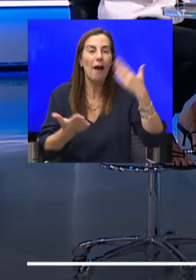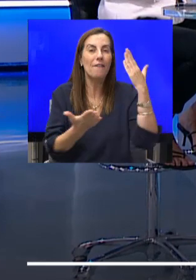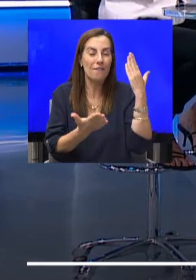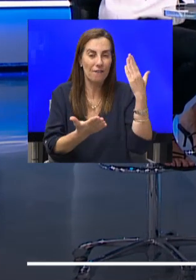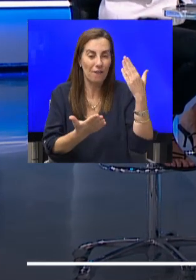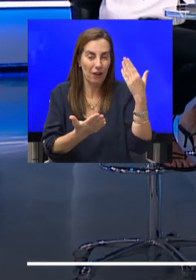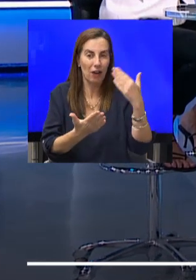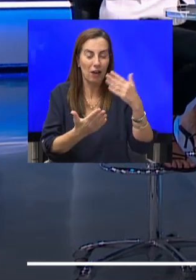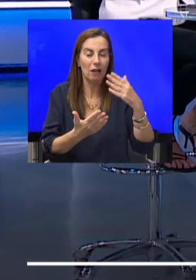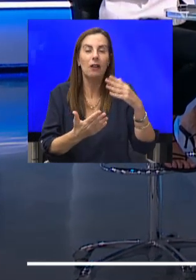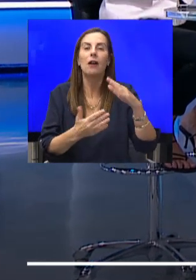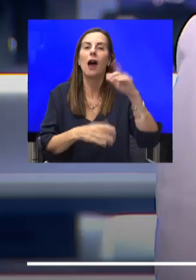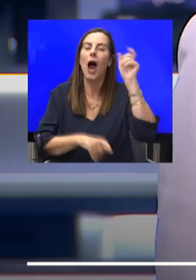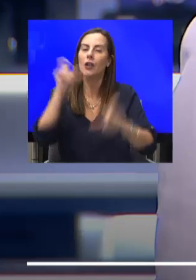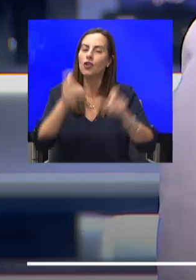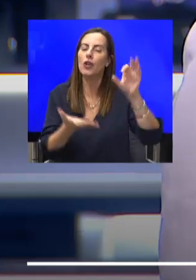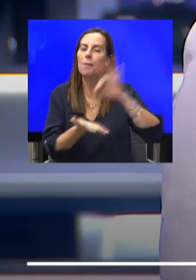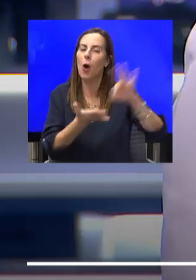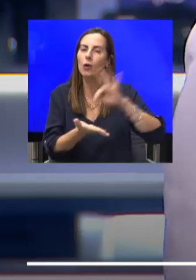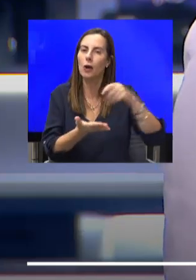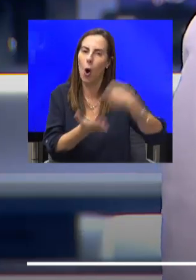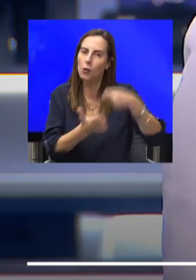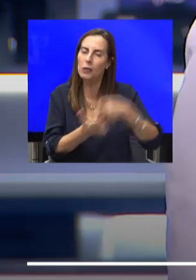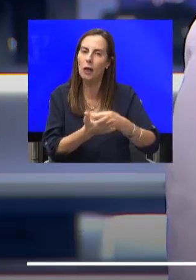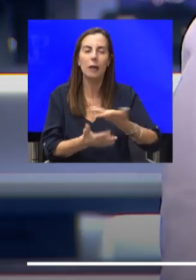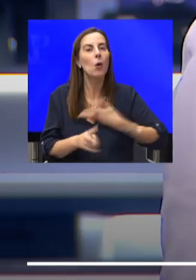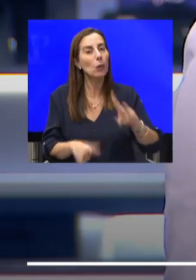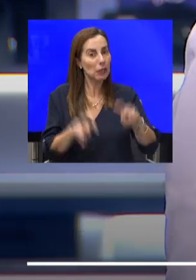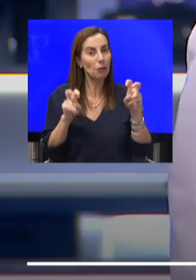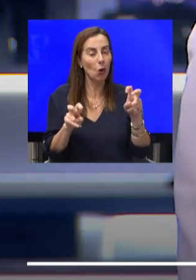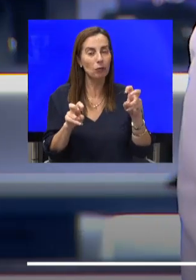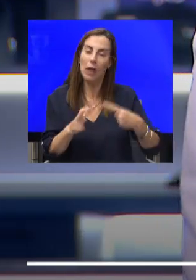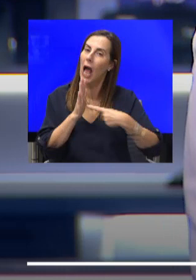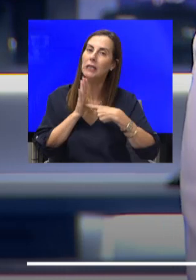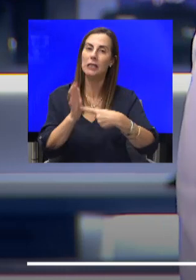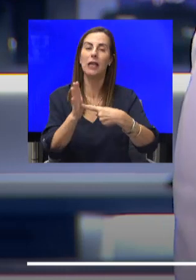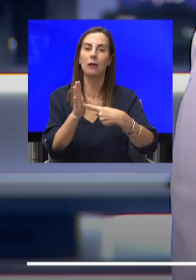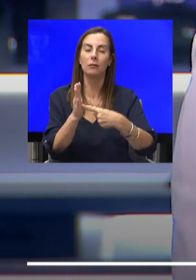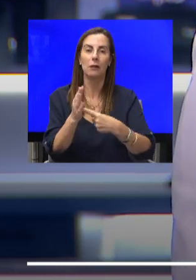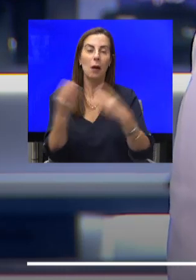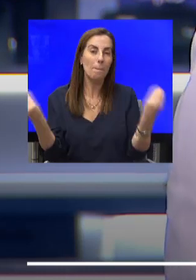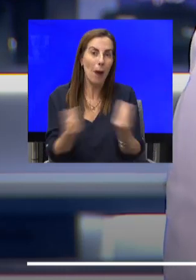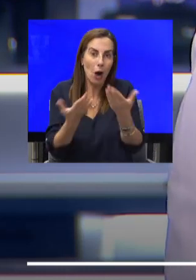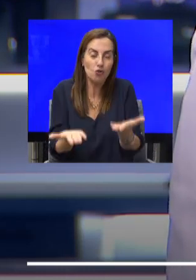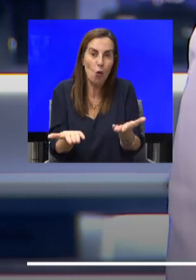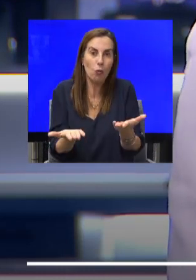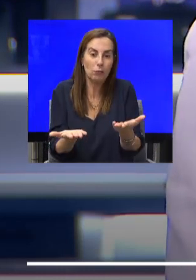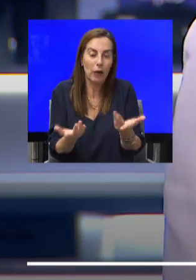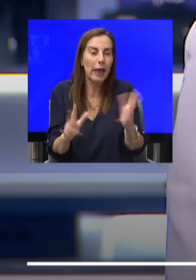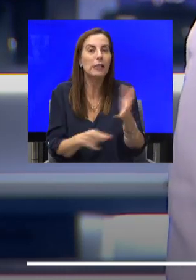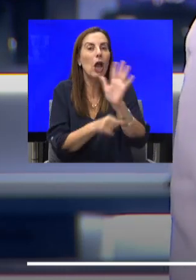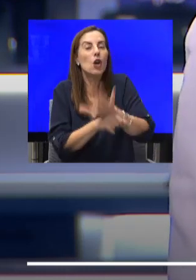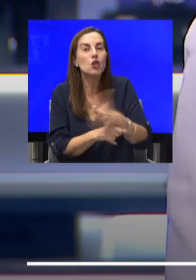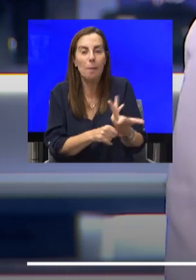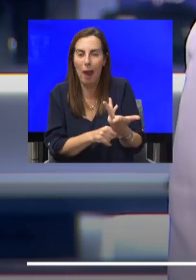אנשי משרד האוצר קיבלו סוף סוף הזדמנות להציג משהו שהשלכות שלו הן השלכות של מיליארדים, להציג את